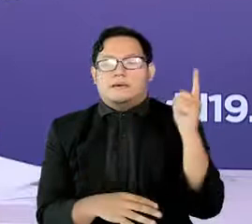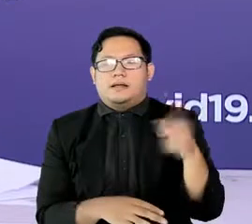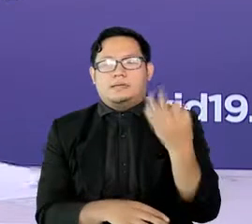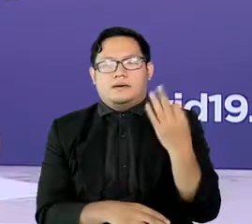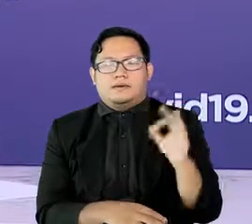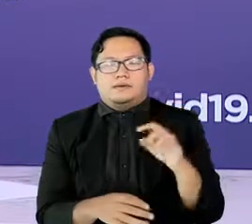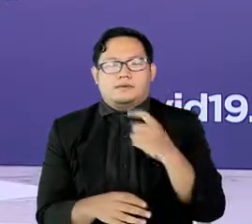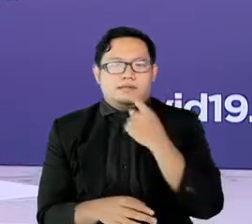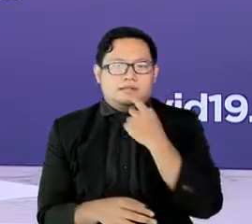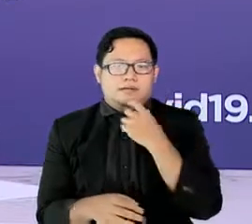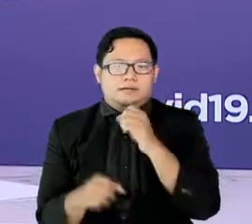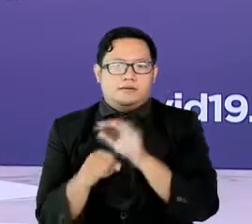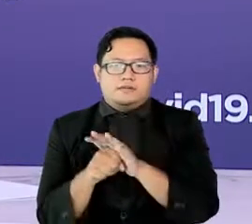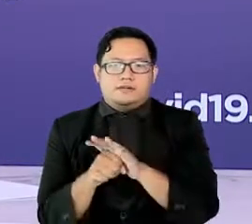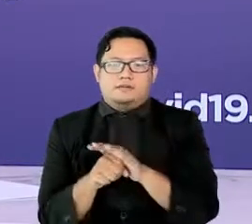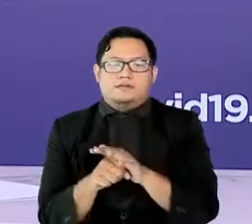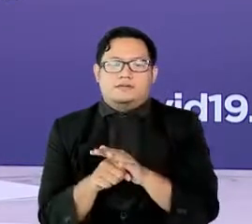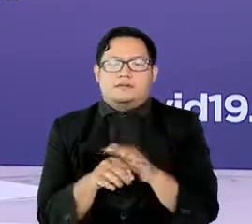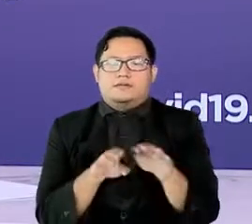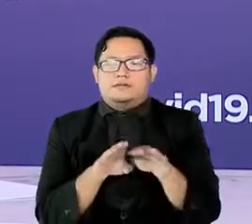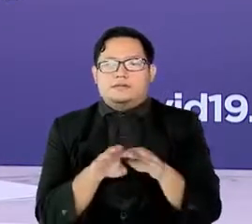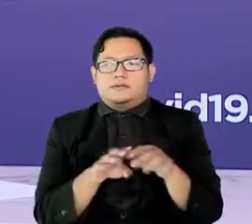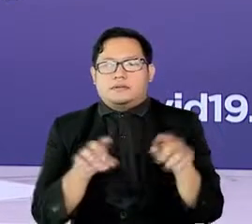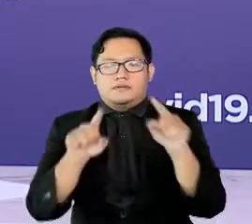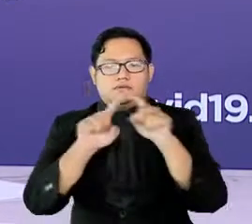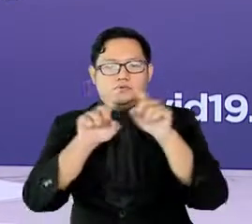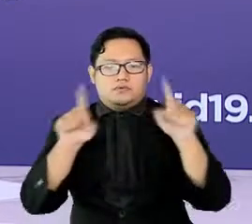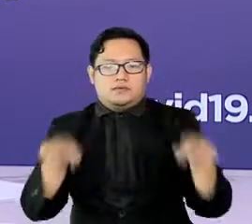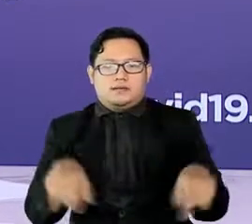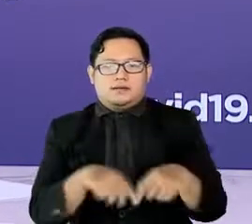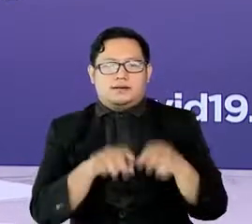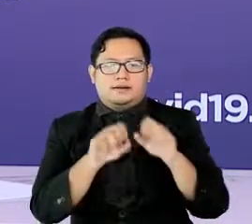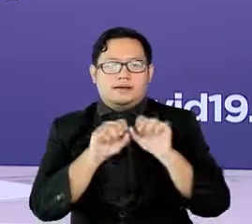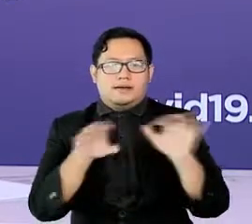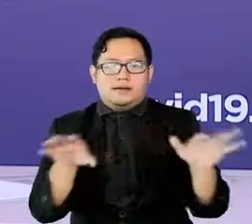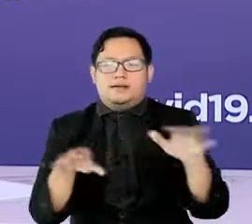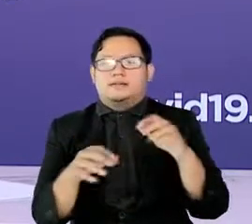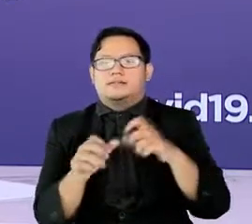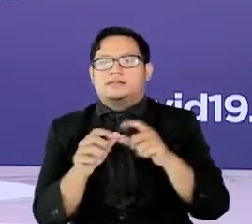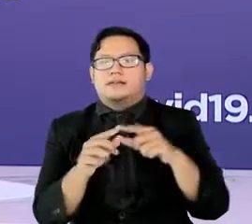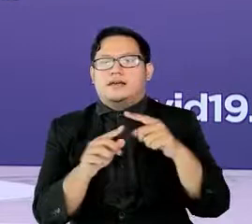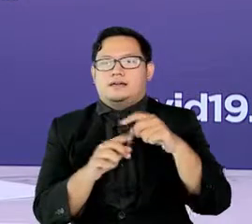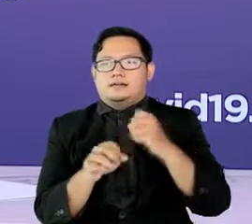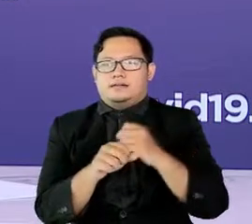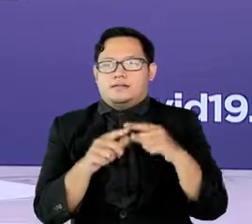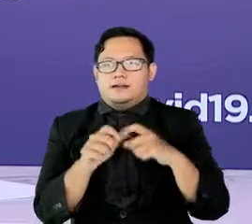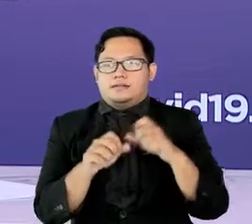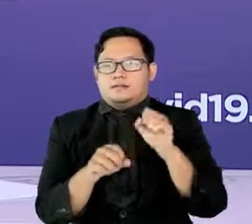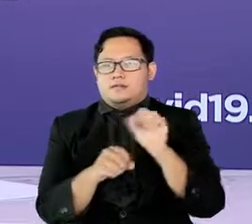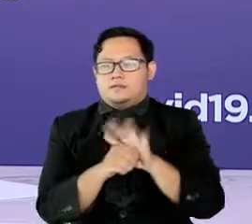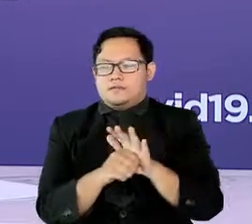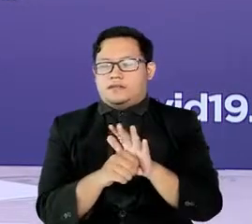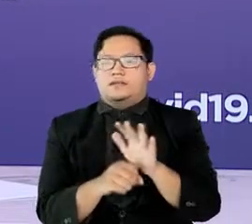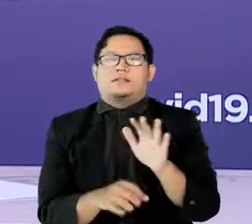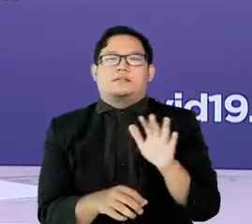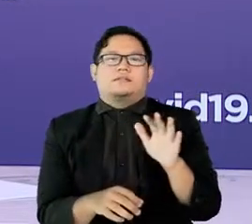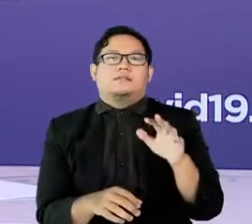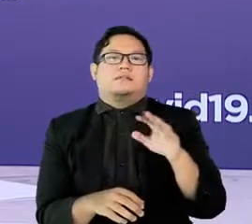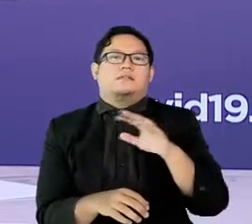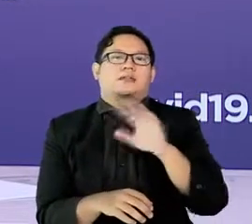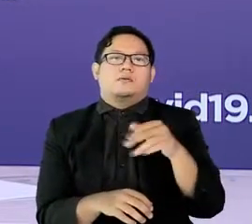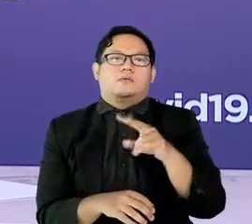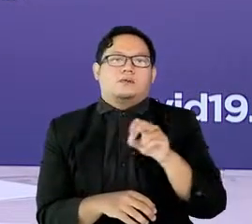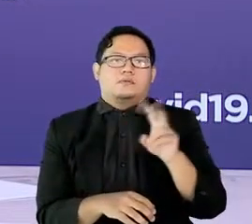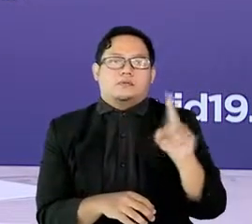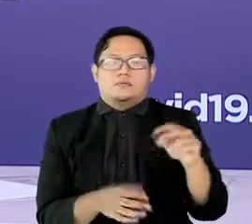sesuai dengan surat edaran Satgas Penanganan COVID-19 nomor 19 tahun 2021 maka